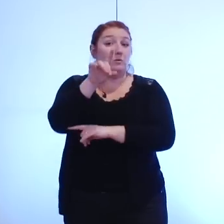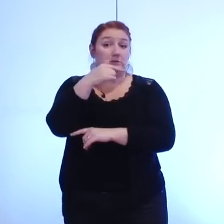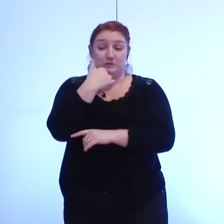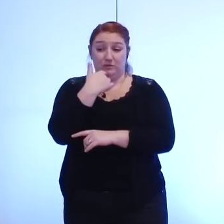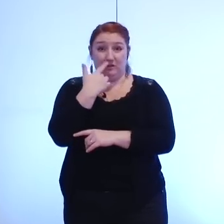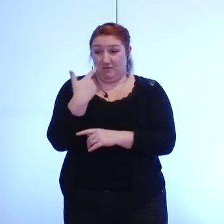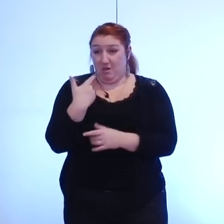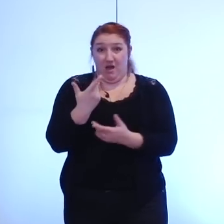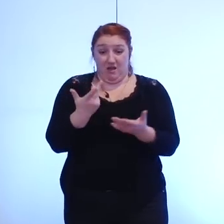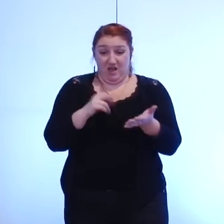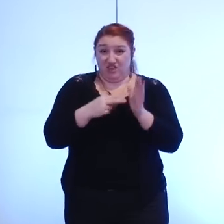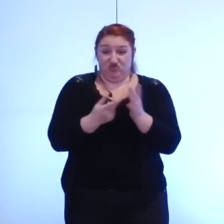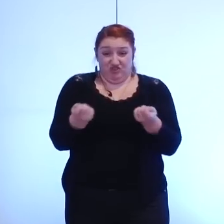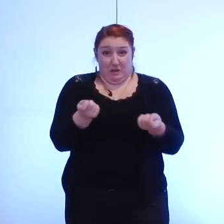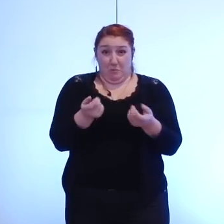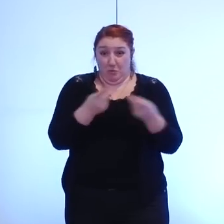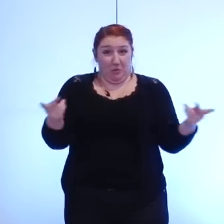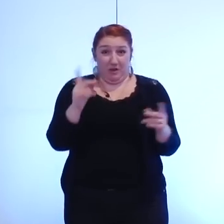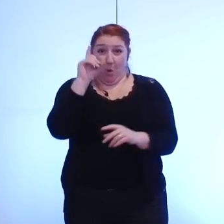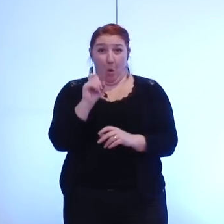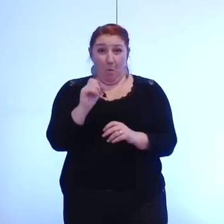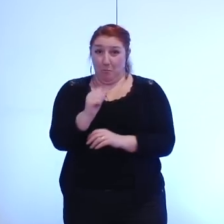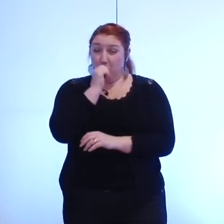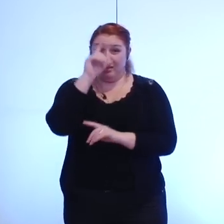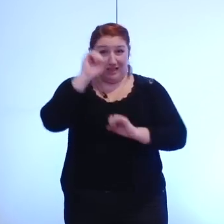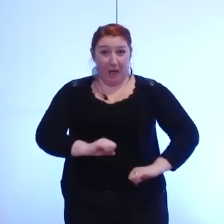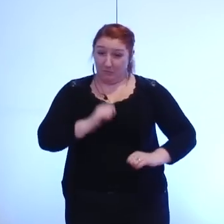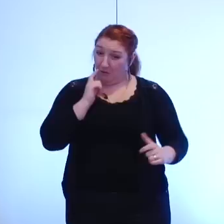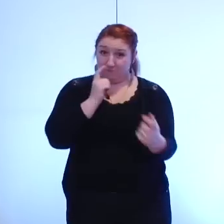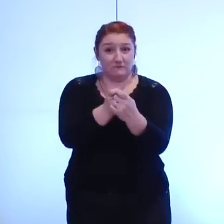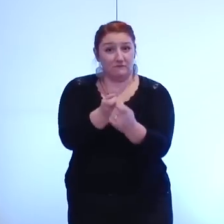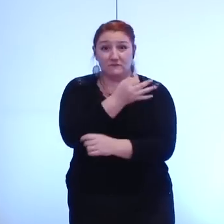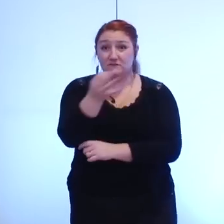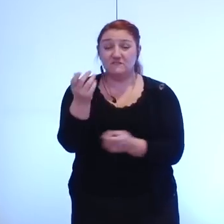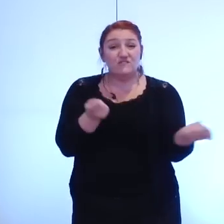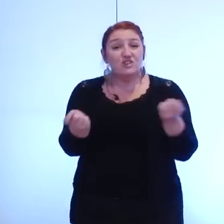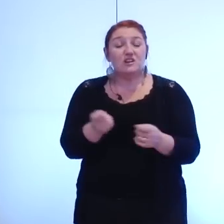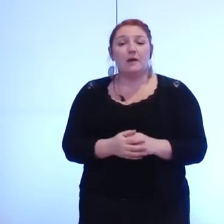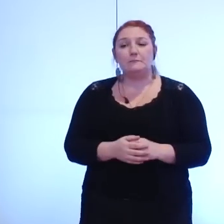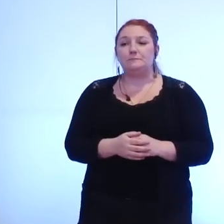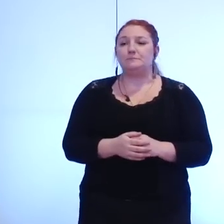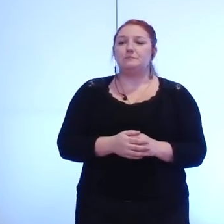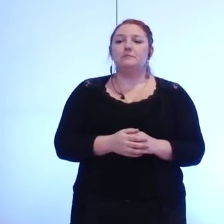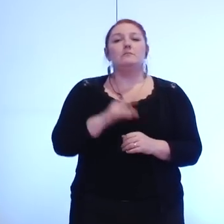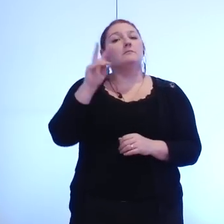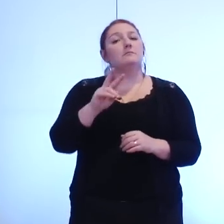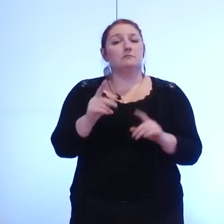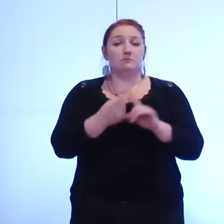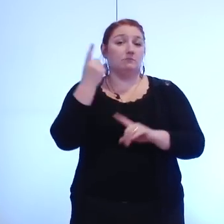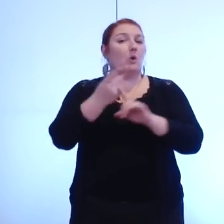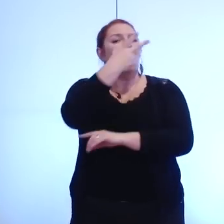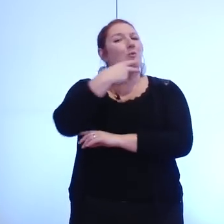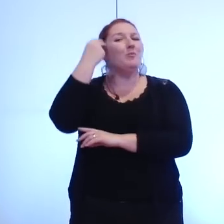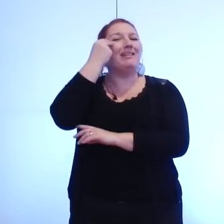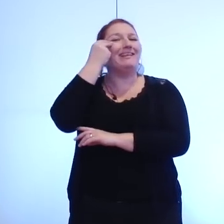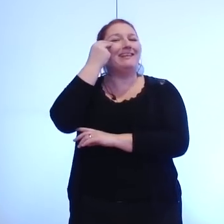'eau potable si le combat pour une gestion publique de l a déjà donné naissance à des acquis fondamentaux la réappropriation collective des biens vitaux de l'humanité